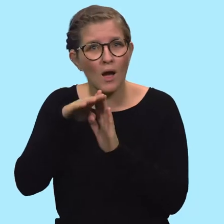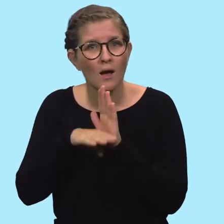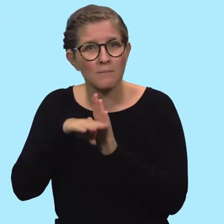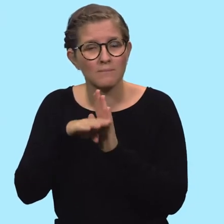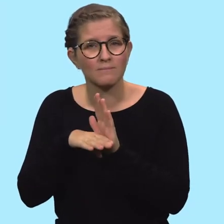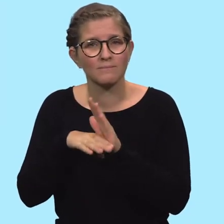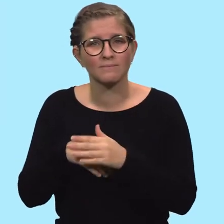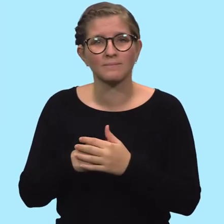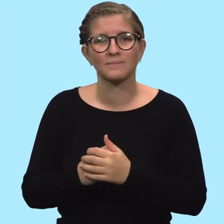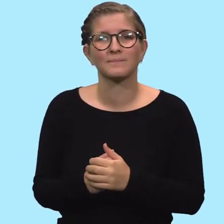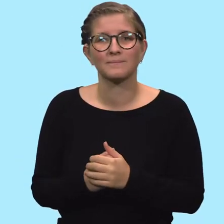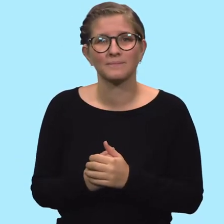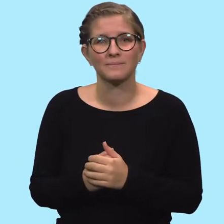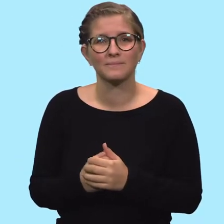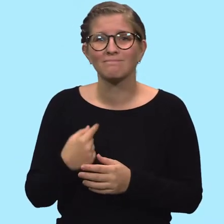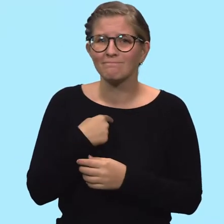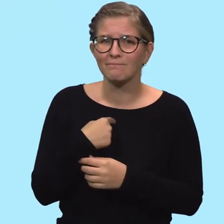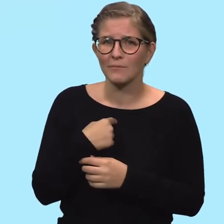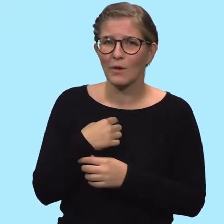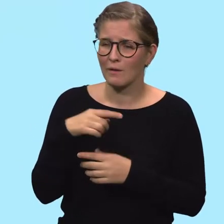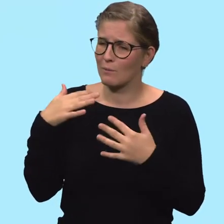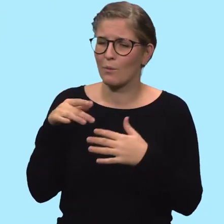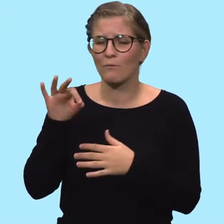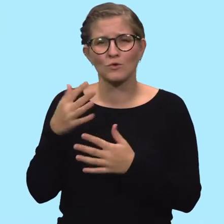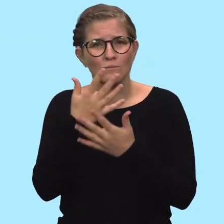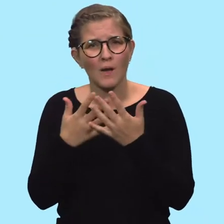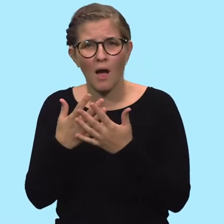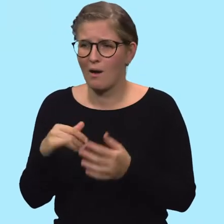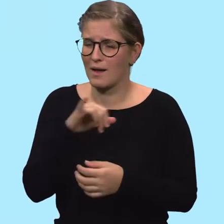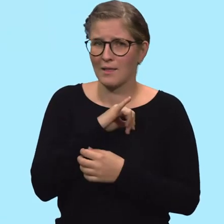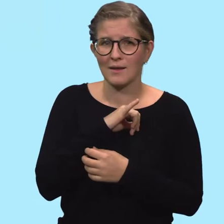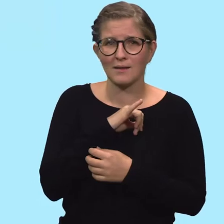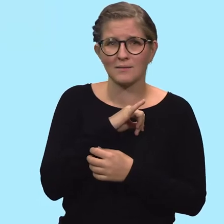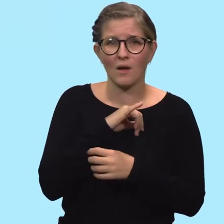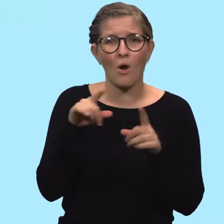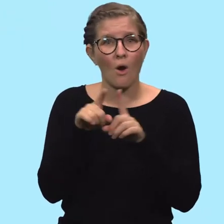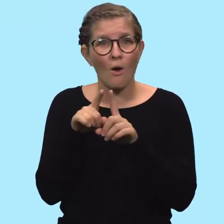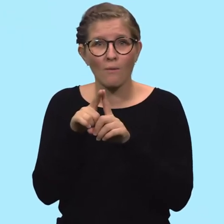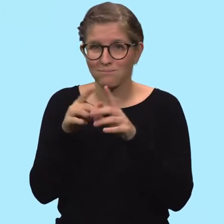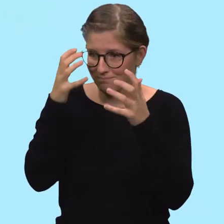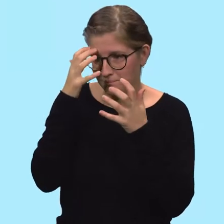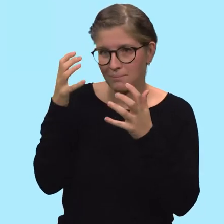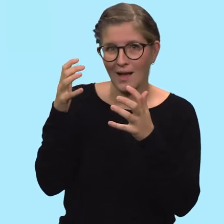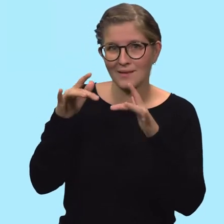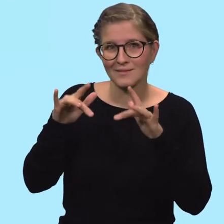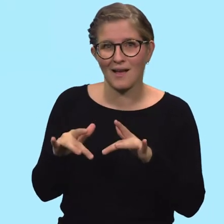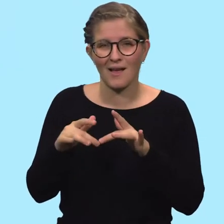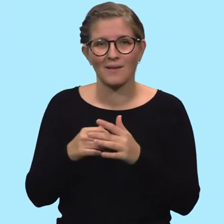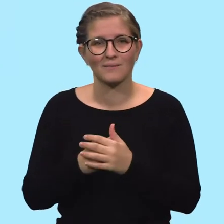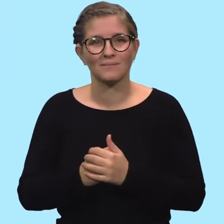-Tutorials auf YouTube, da ich mich sehr für Sprachen interessiere und begeistern kann.